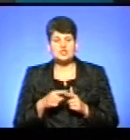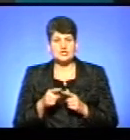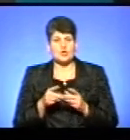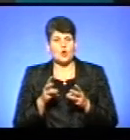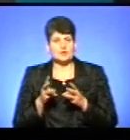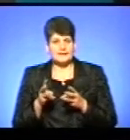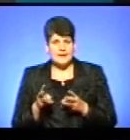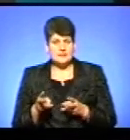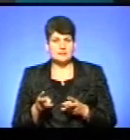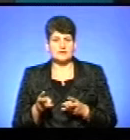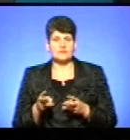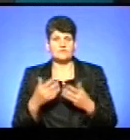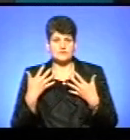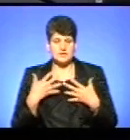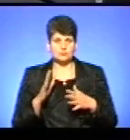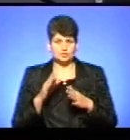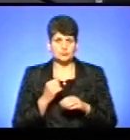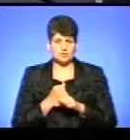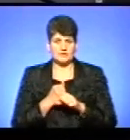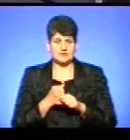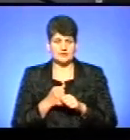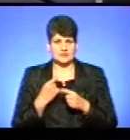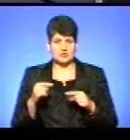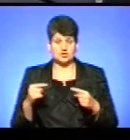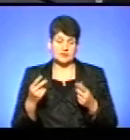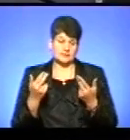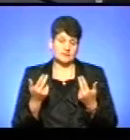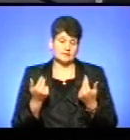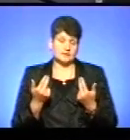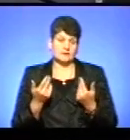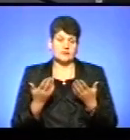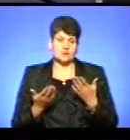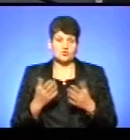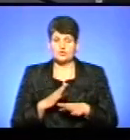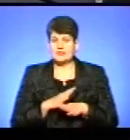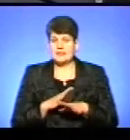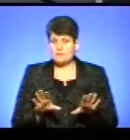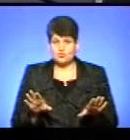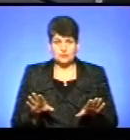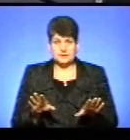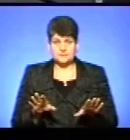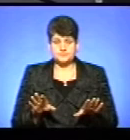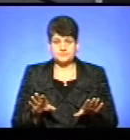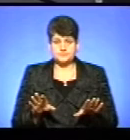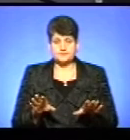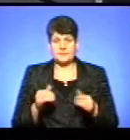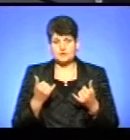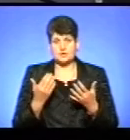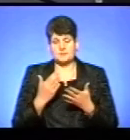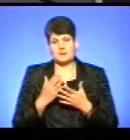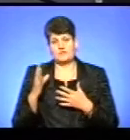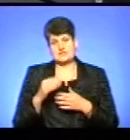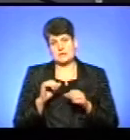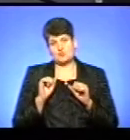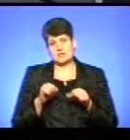альтернативних джерелах енергії працюватимуть? Так, якщо не буде… На сьогодні ми маємо всі